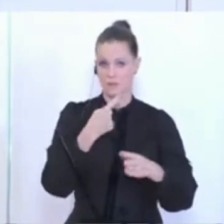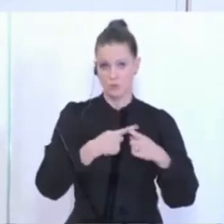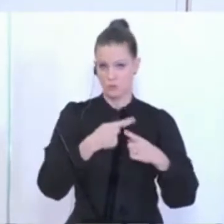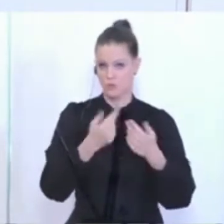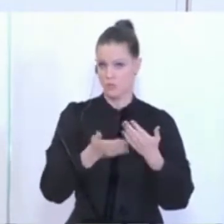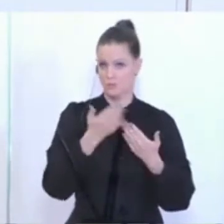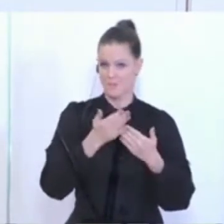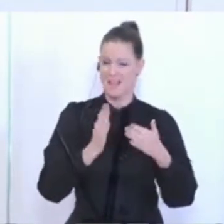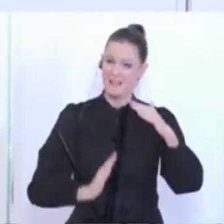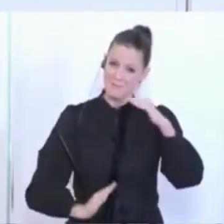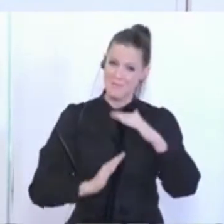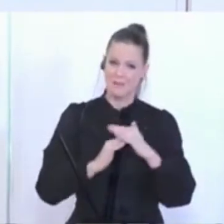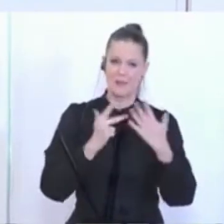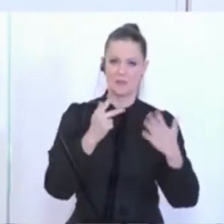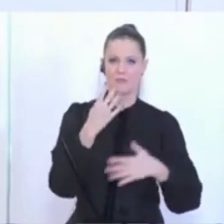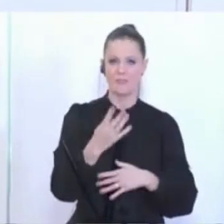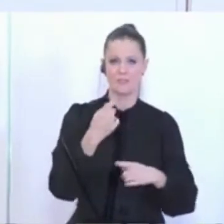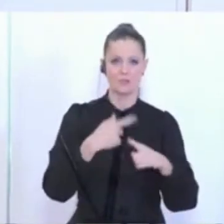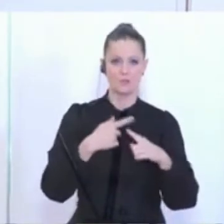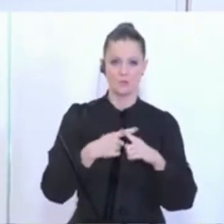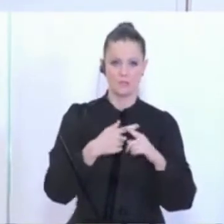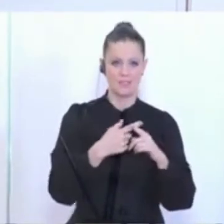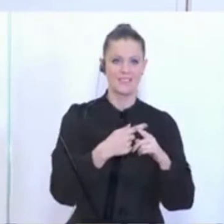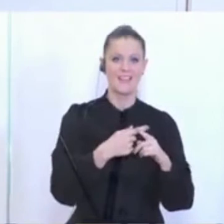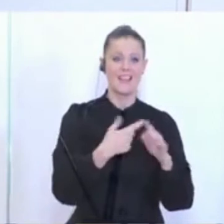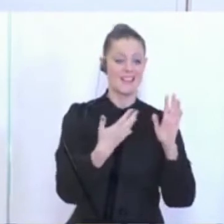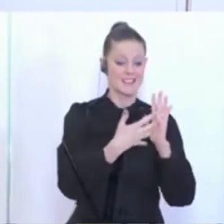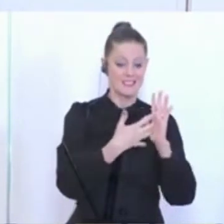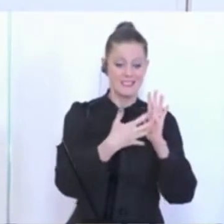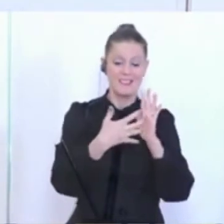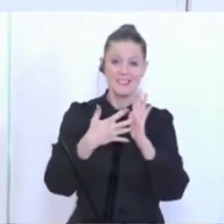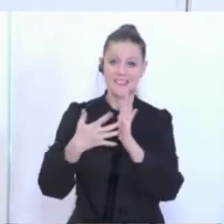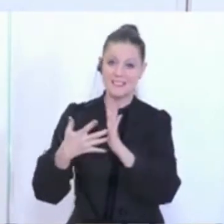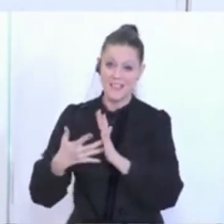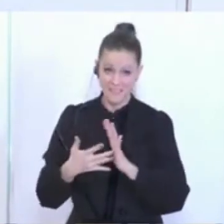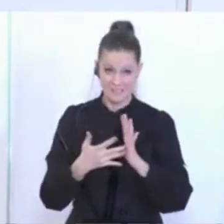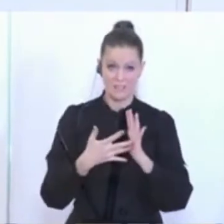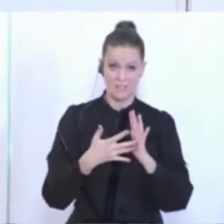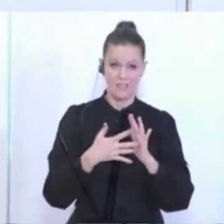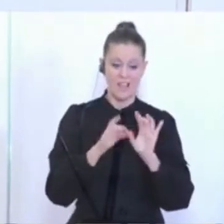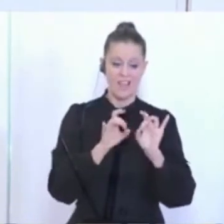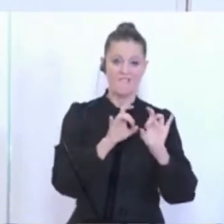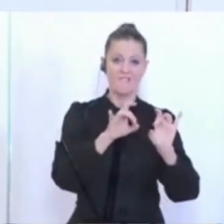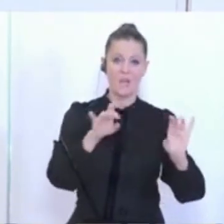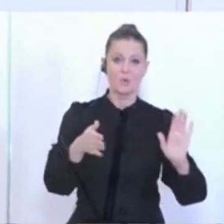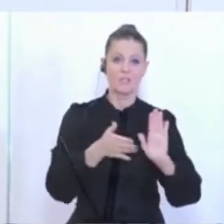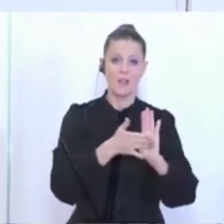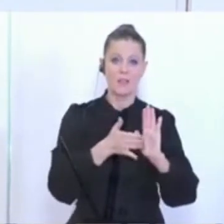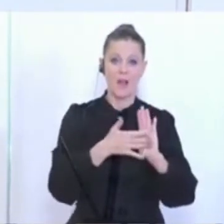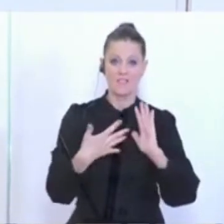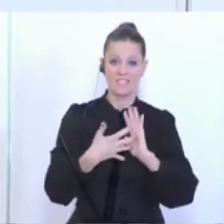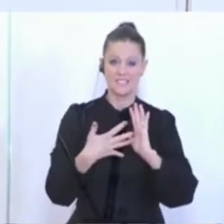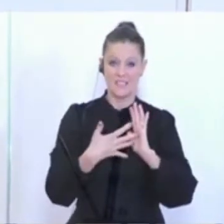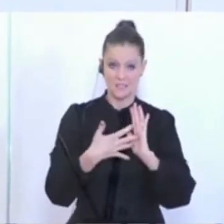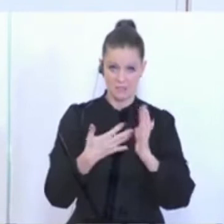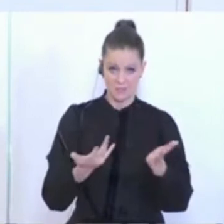denke maximal 48 Stunden, die entsprechenden Tests gemacht werden. Und zwar Virusnachweistests, also jene dieser